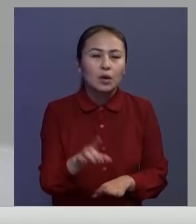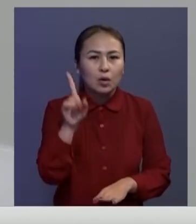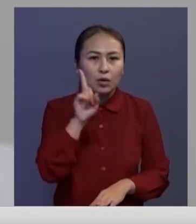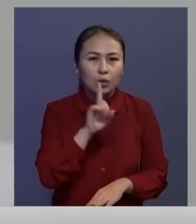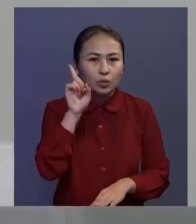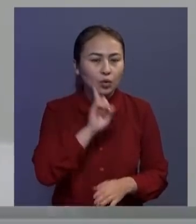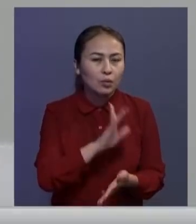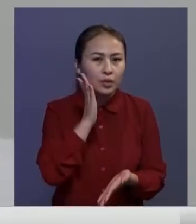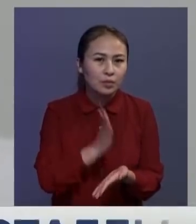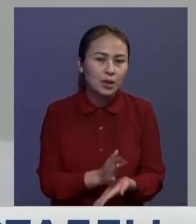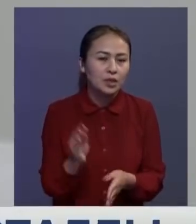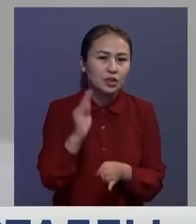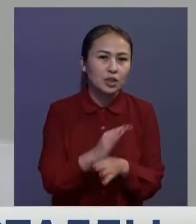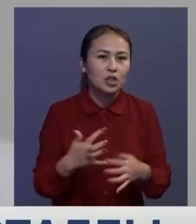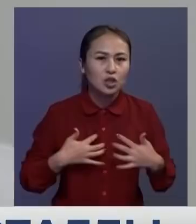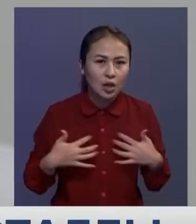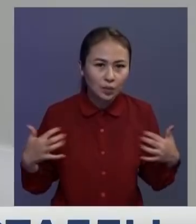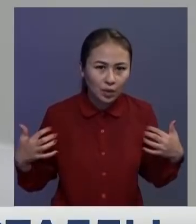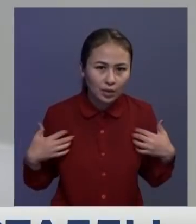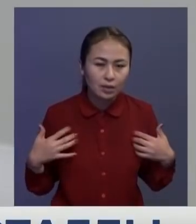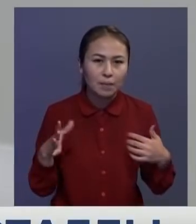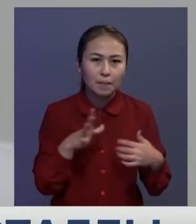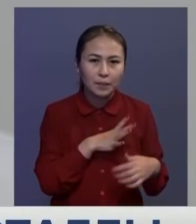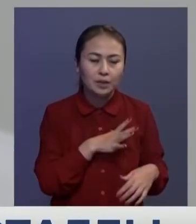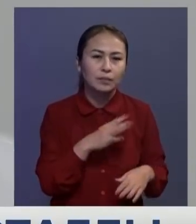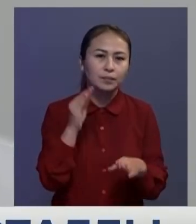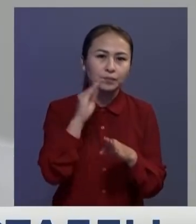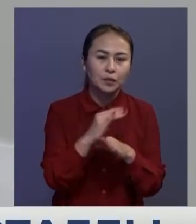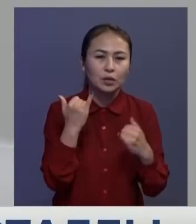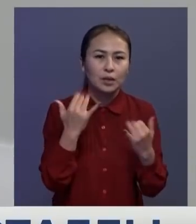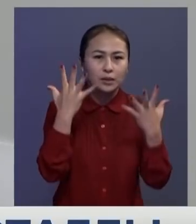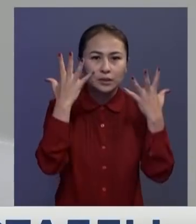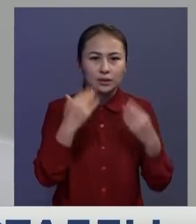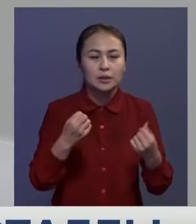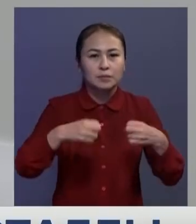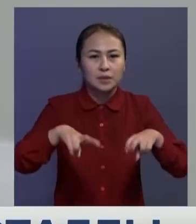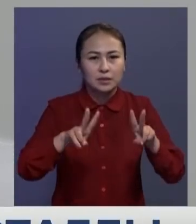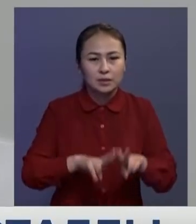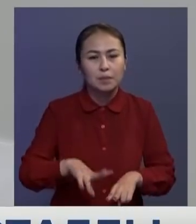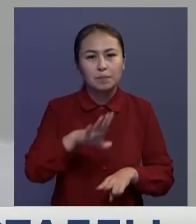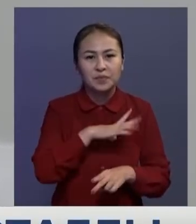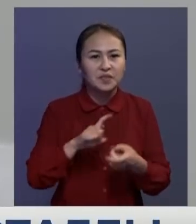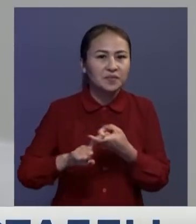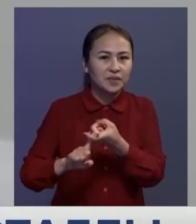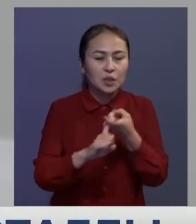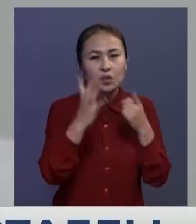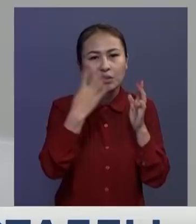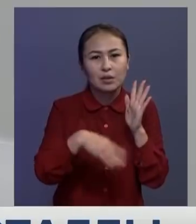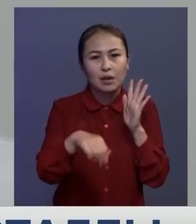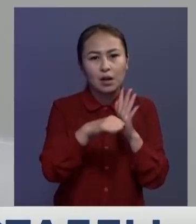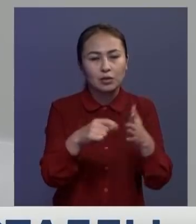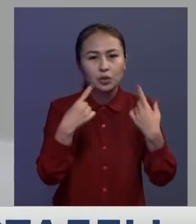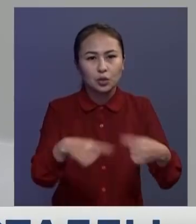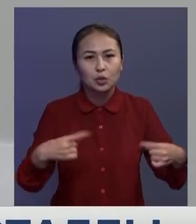бар. Қалғандары жануарлар арасында тарай. Күні бүгінгі дейін, белгілі болған вирустың 46 түріні ұғарсы